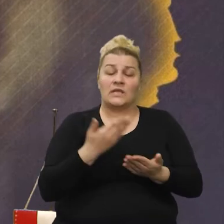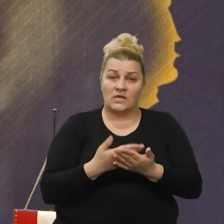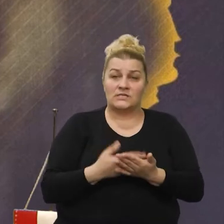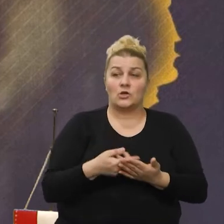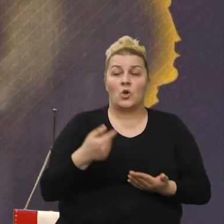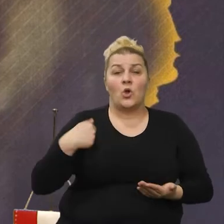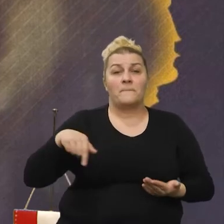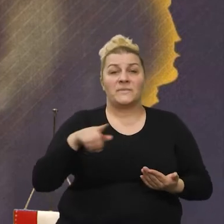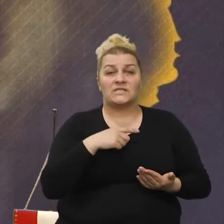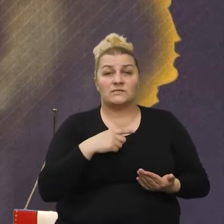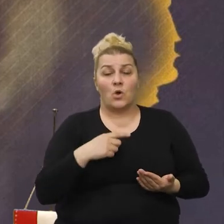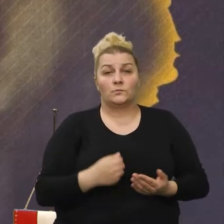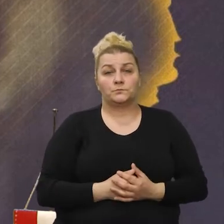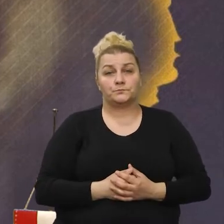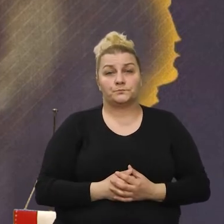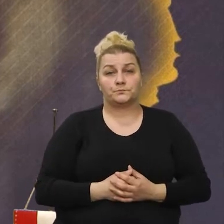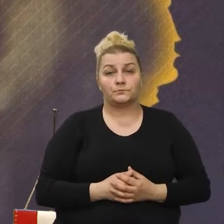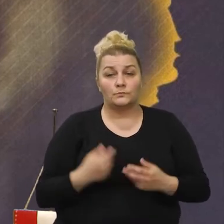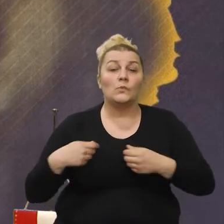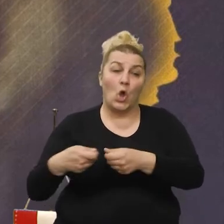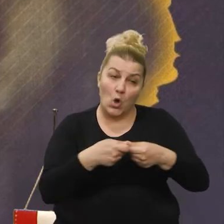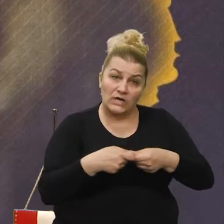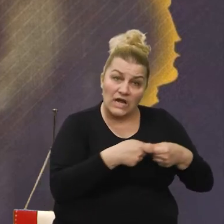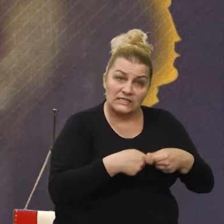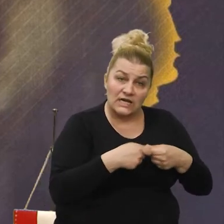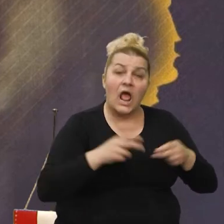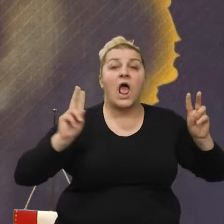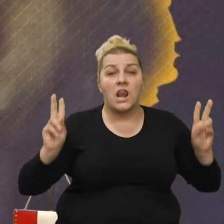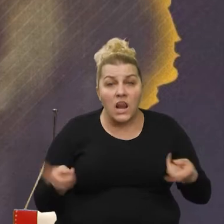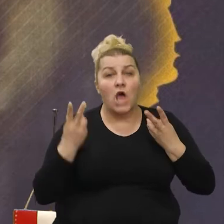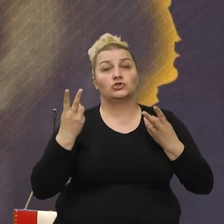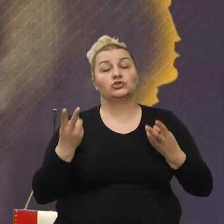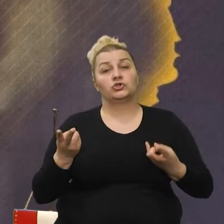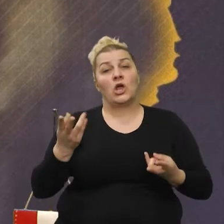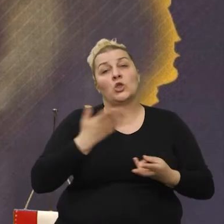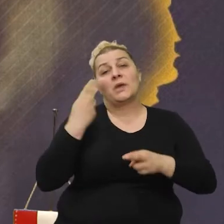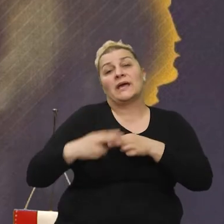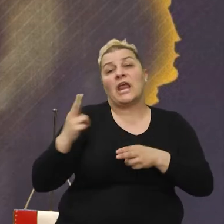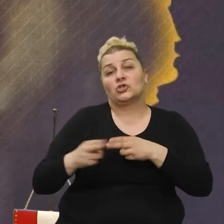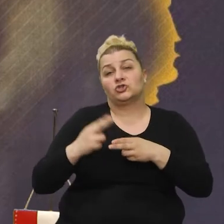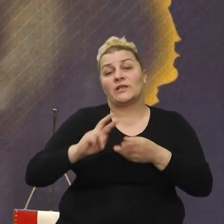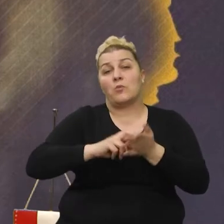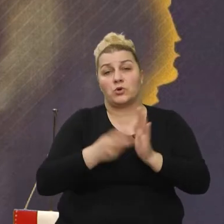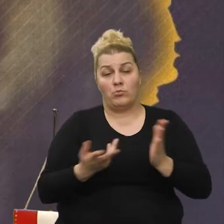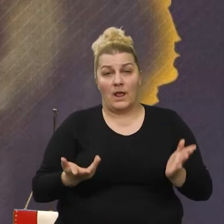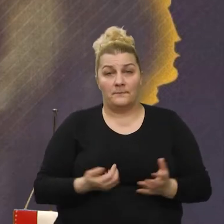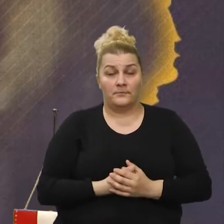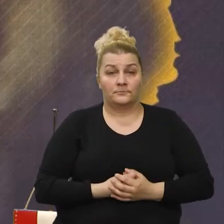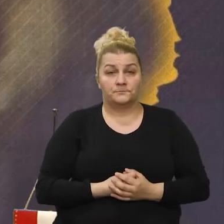način, na taj način što smo se organizirali, lakše dolazili do rješenja pojedinih problema.